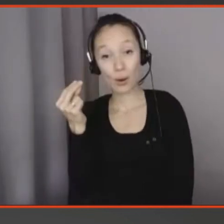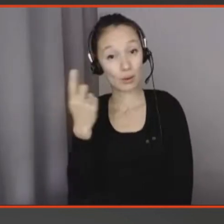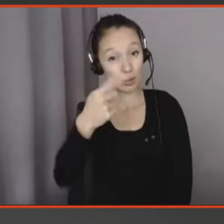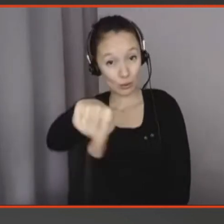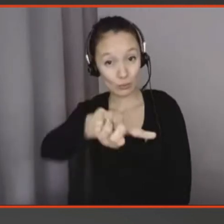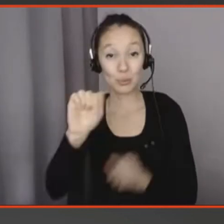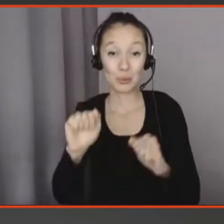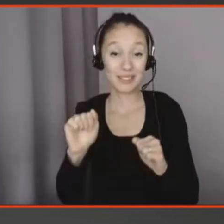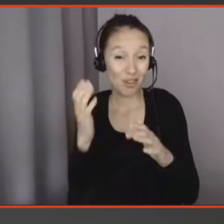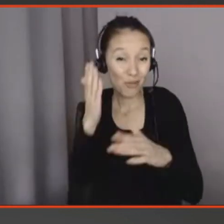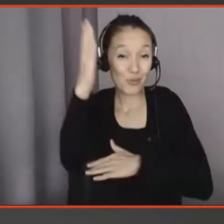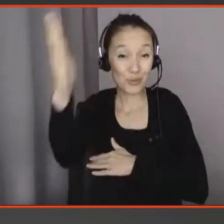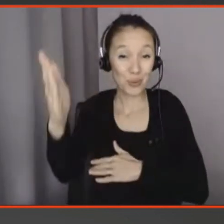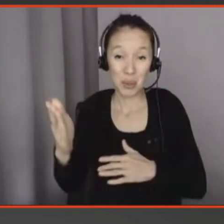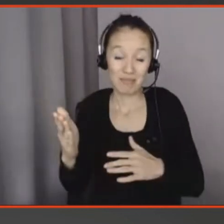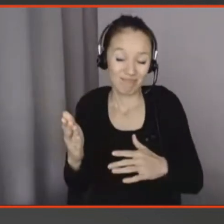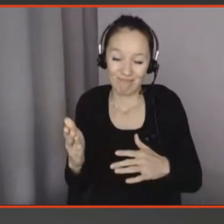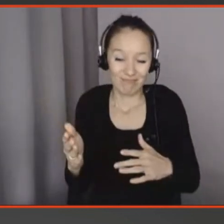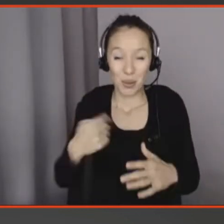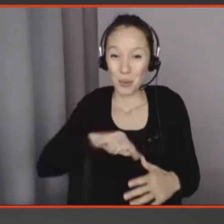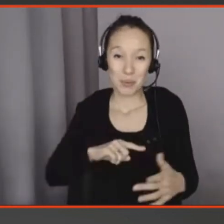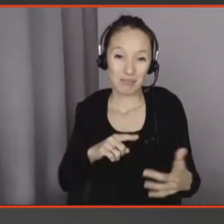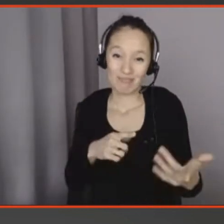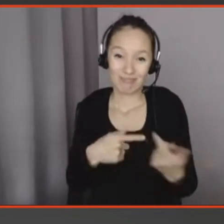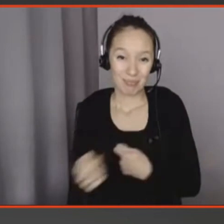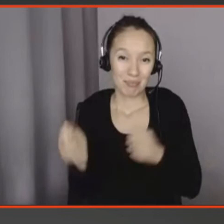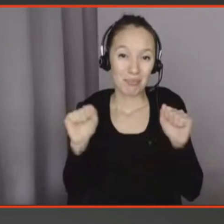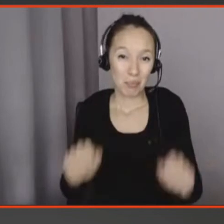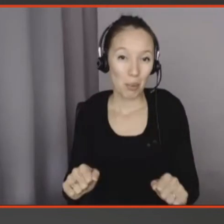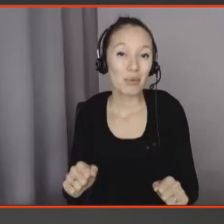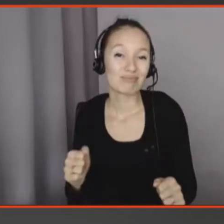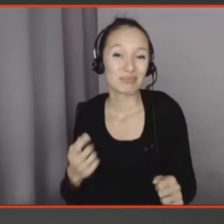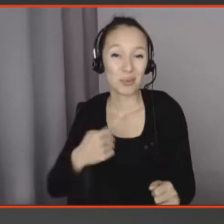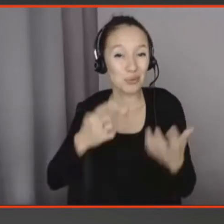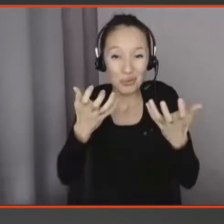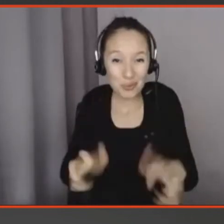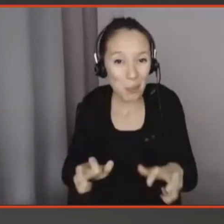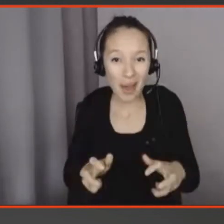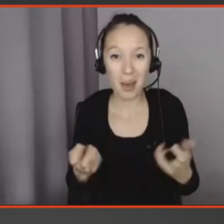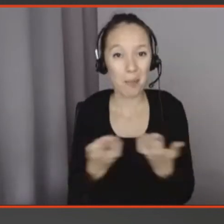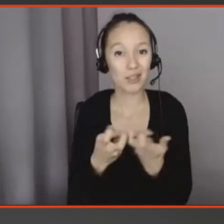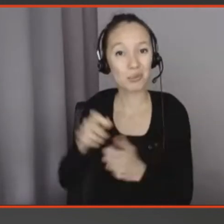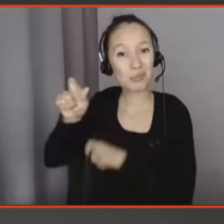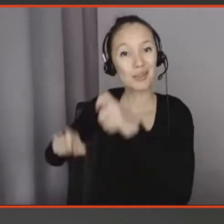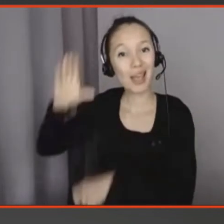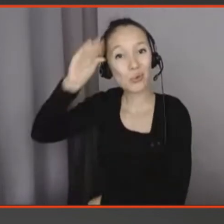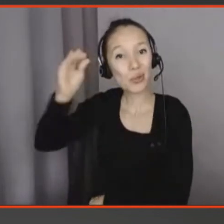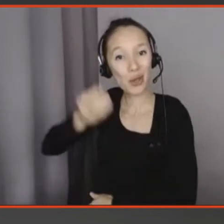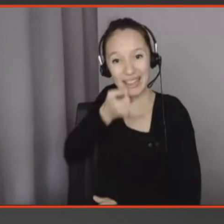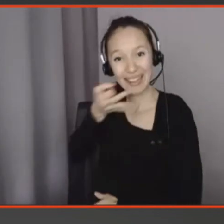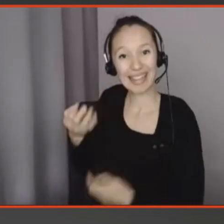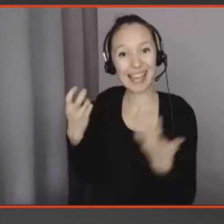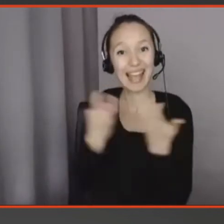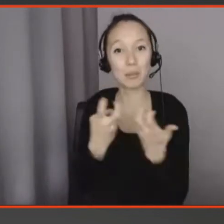un jour dans l de vos projets. Et je donne souvent à l de mes étudiants l'exemple des véhicules autonomes et si on considère une